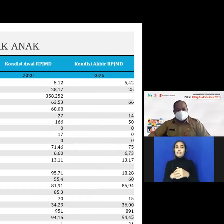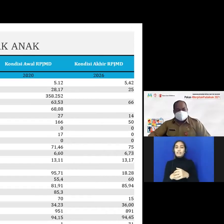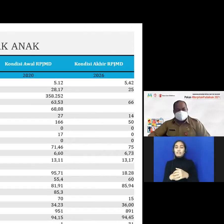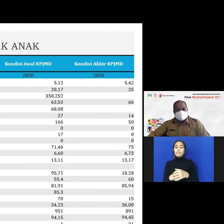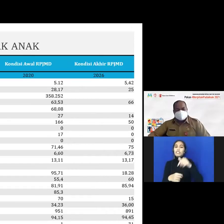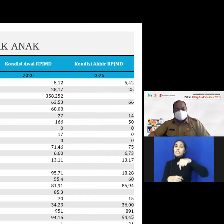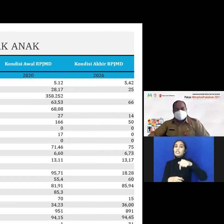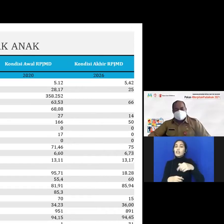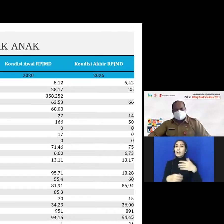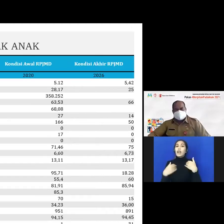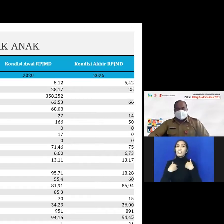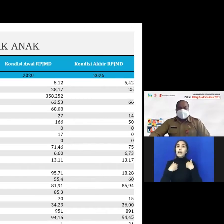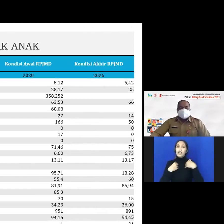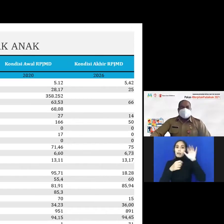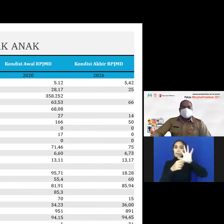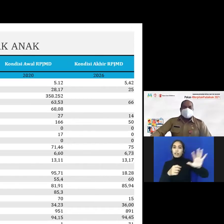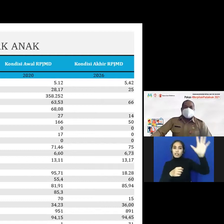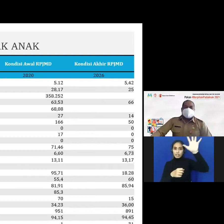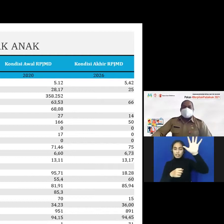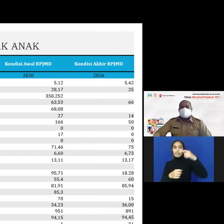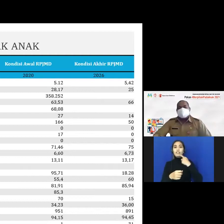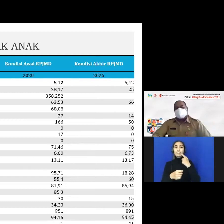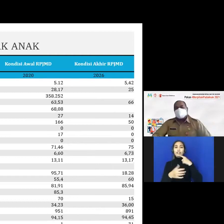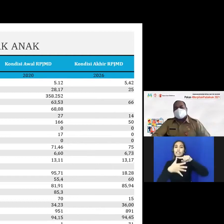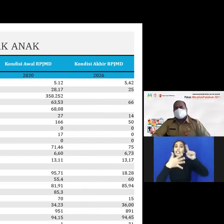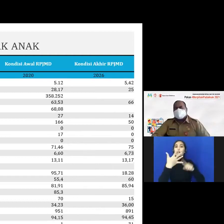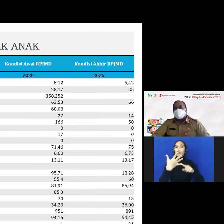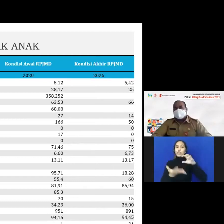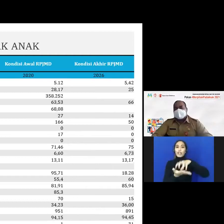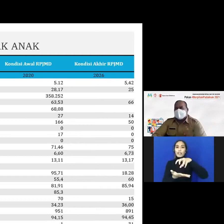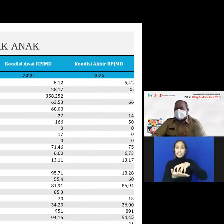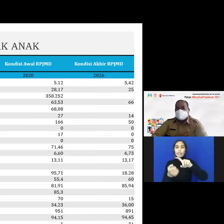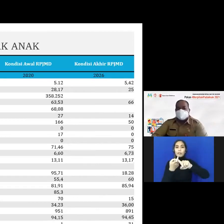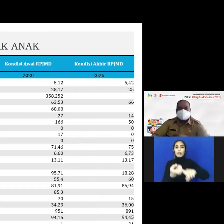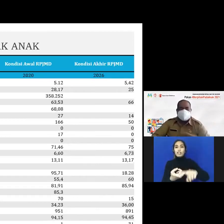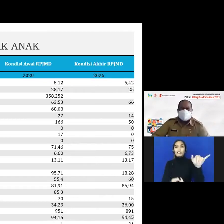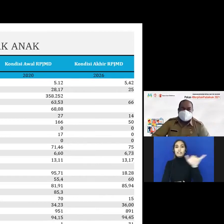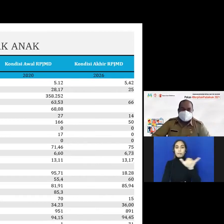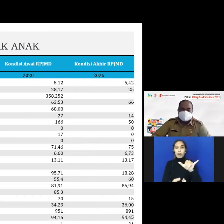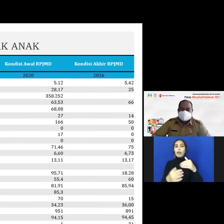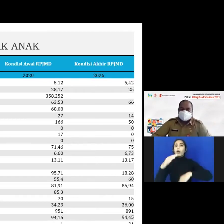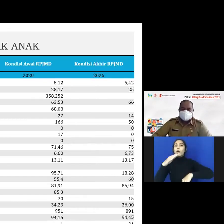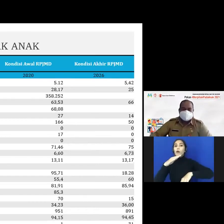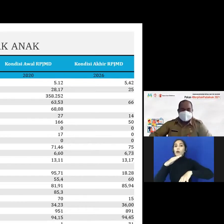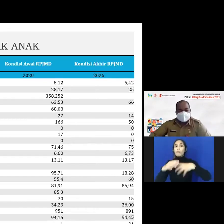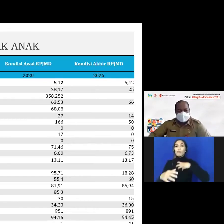sedikit gambaran terkait indikator daerah yang berkaitan dengan pemenuhan hak anak